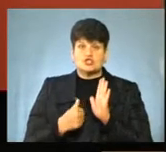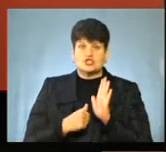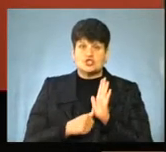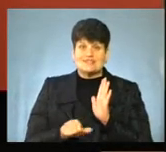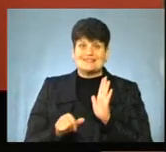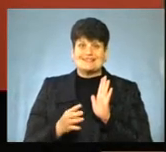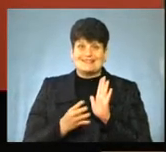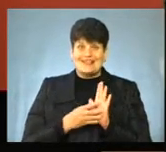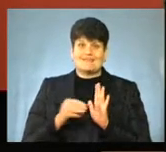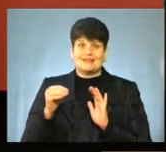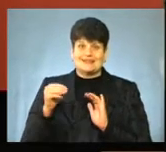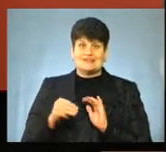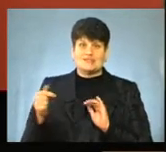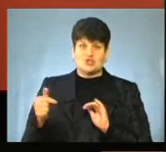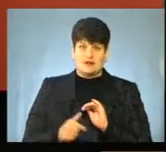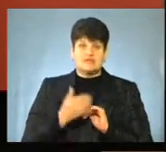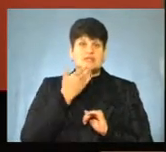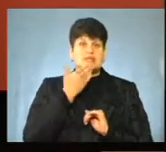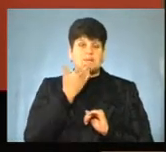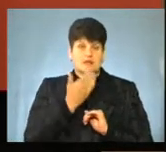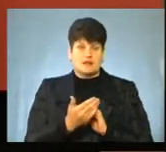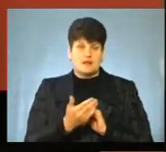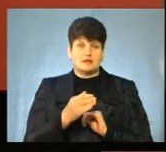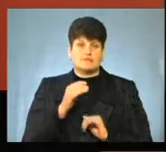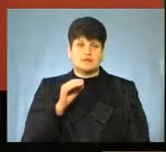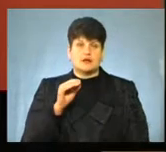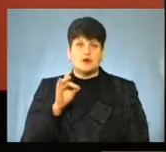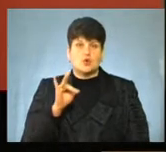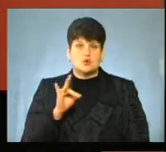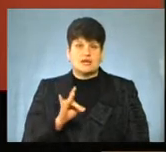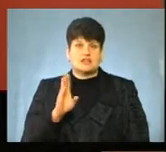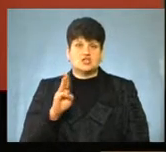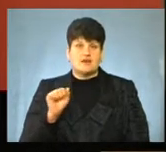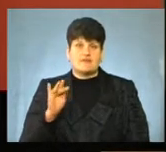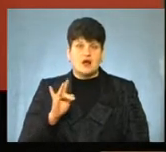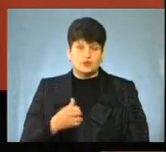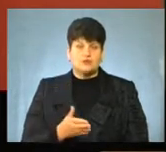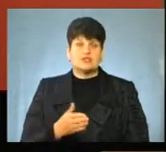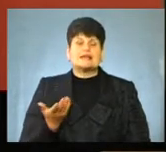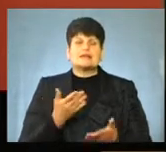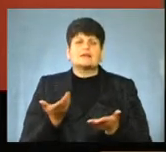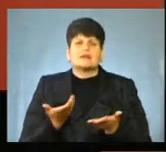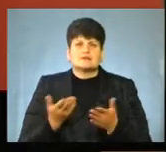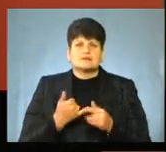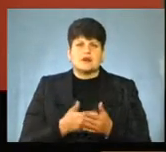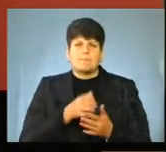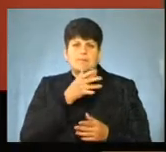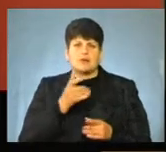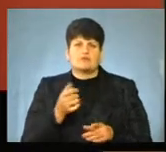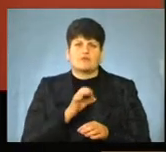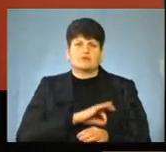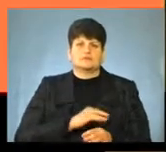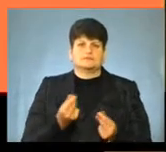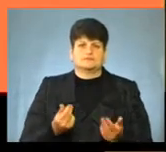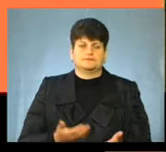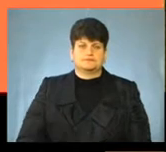тисяч гривень. Ми запитали пана Руслана Шафрановича, на якій стадії усвоєння цього великого проєкту, ось що він нам